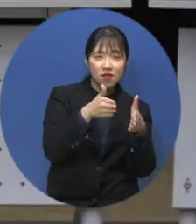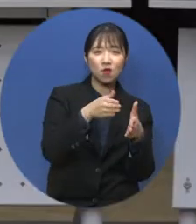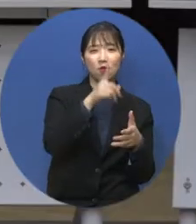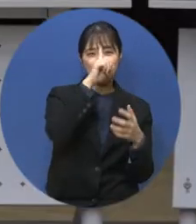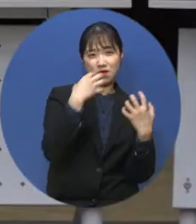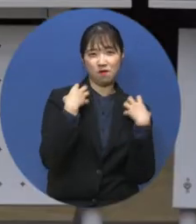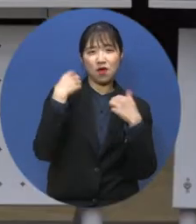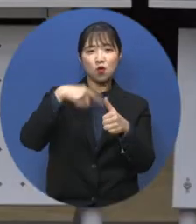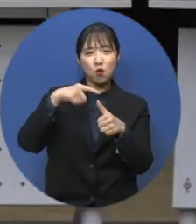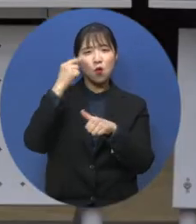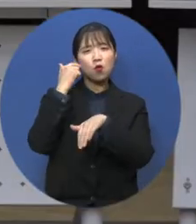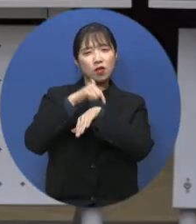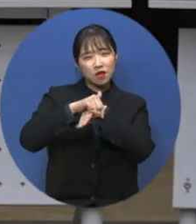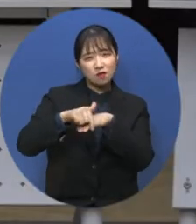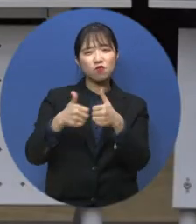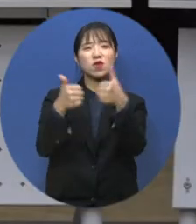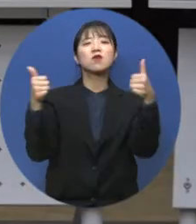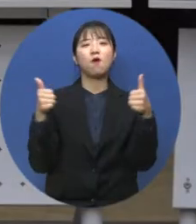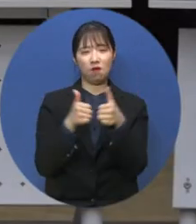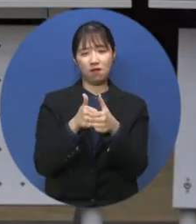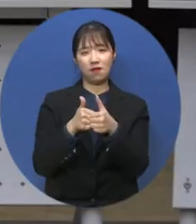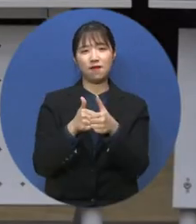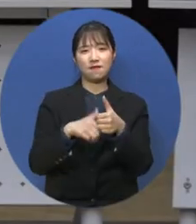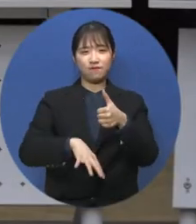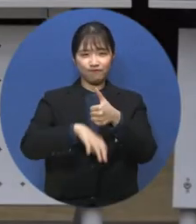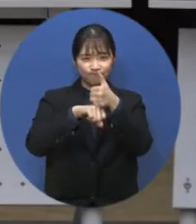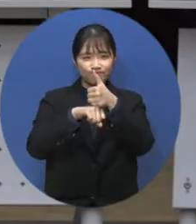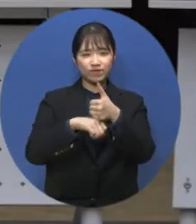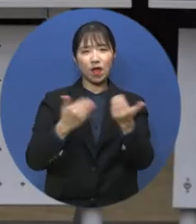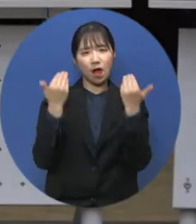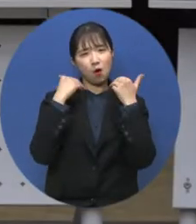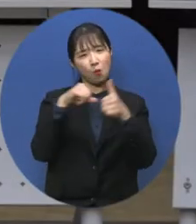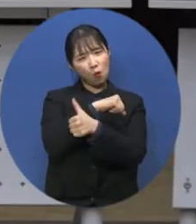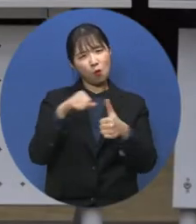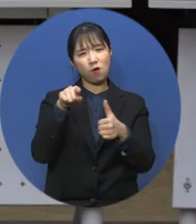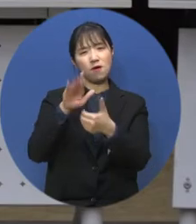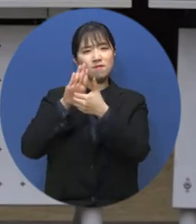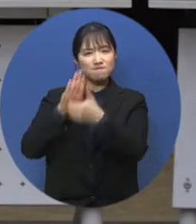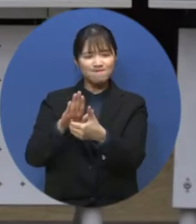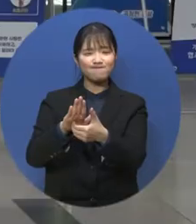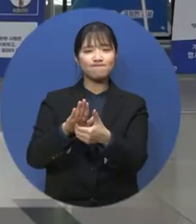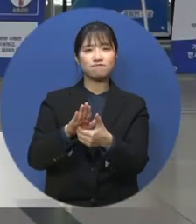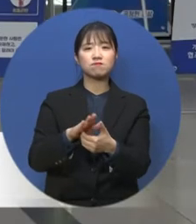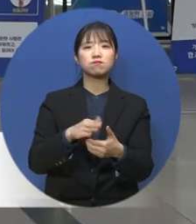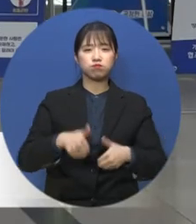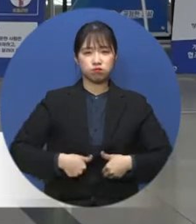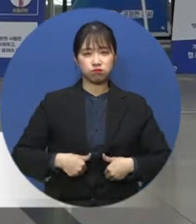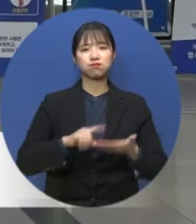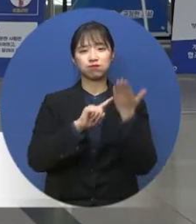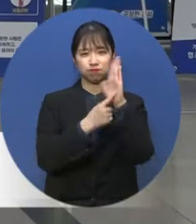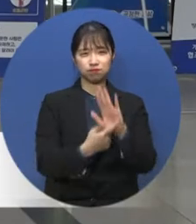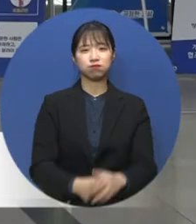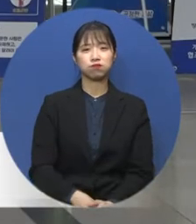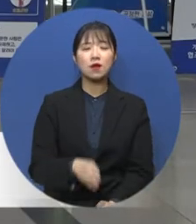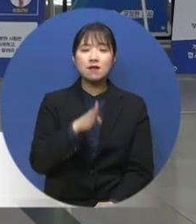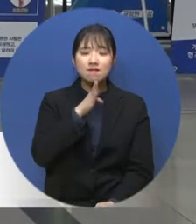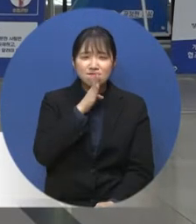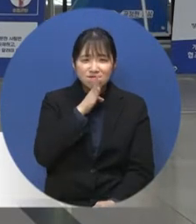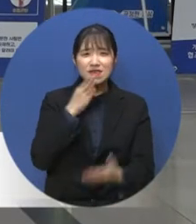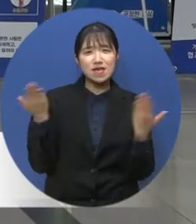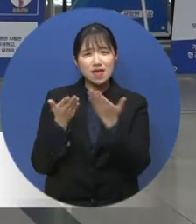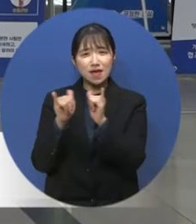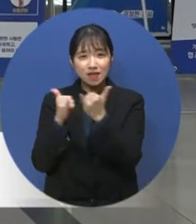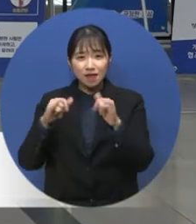최경자 의원이 자정을 맡아 학교폭력 근절에 강한 의지를 공유했습니다. 현장 전문가들이 참여해서